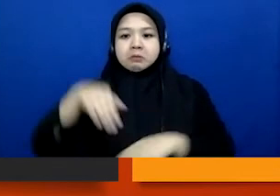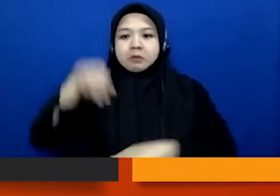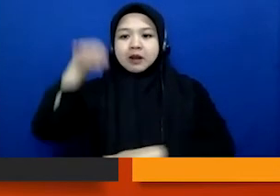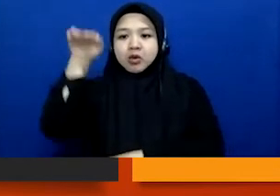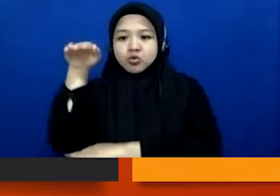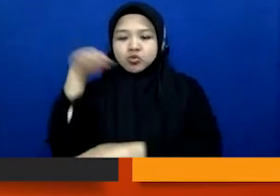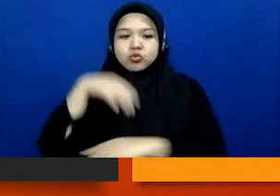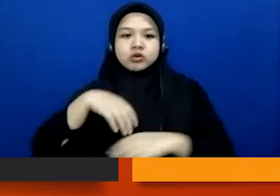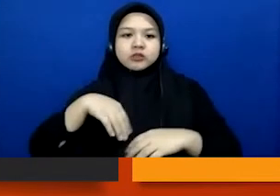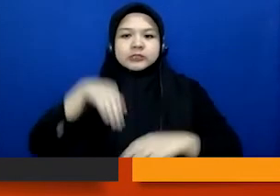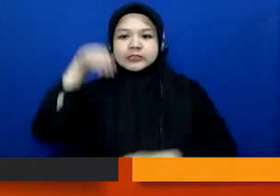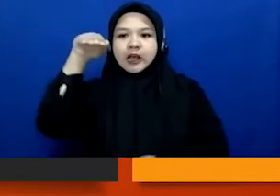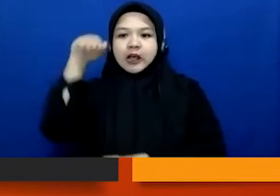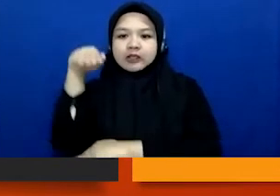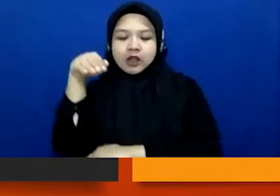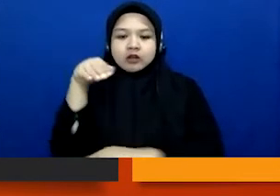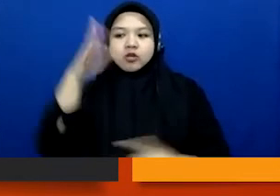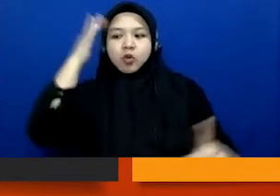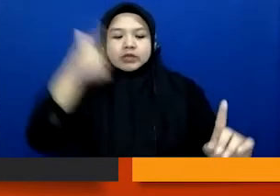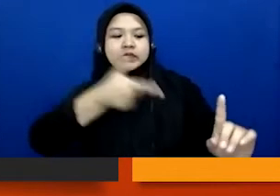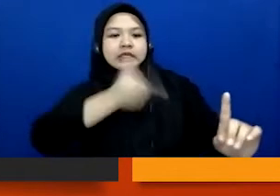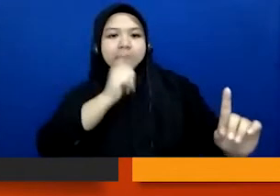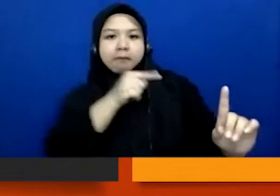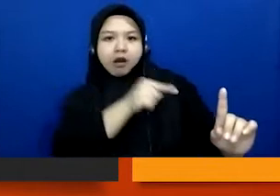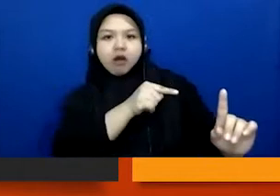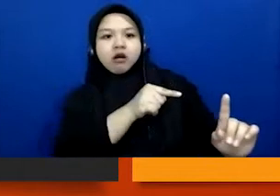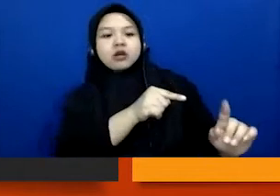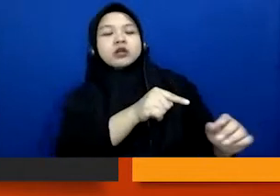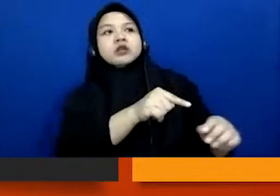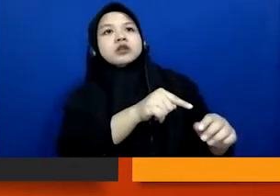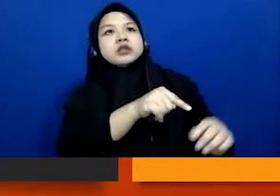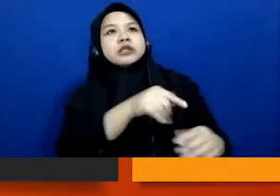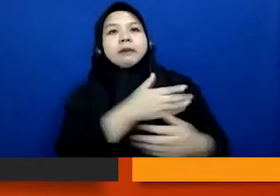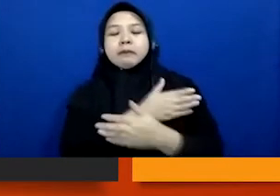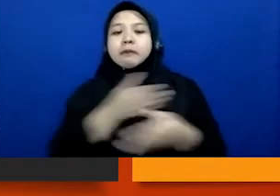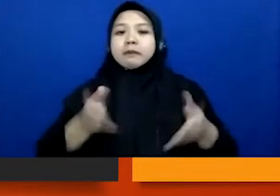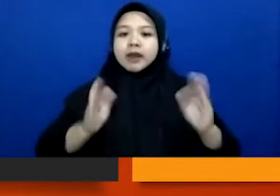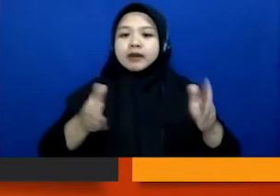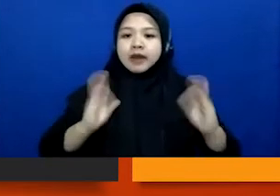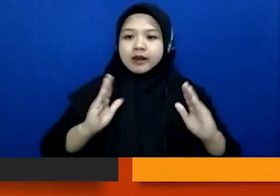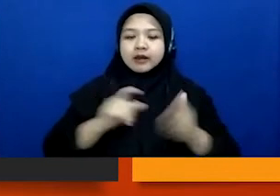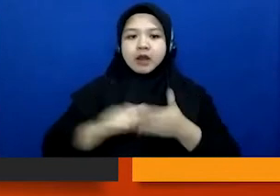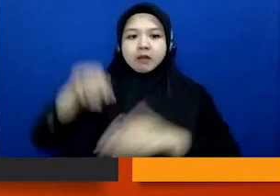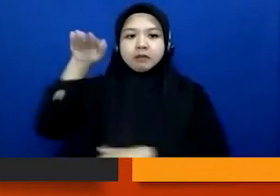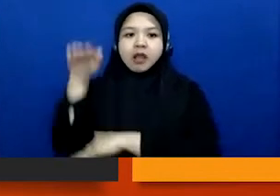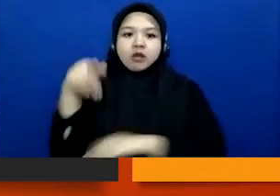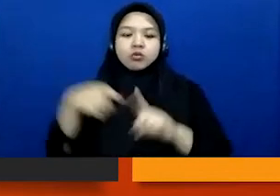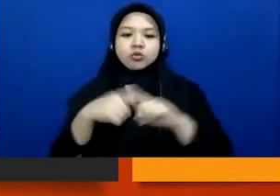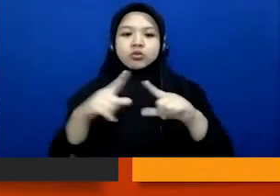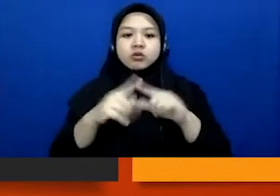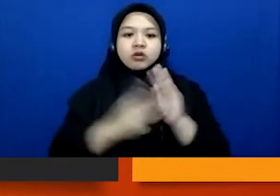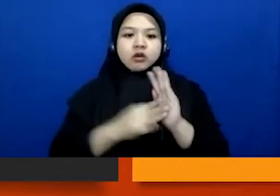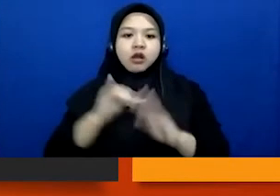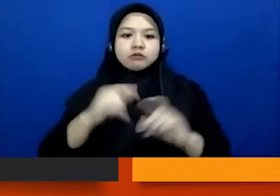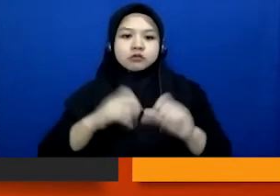Ini ditembak oleh polisi. Ini di Medan. Nama pelakunya adalah Kamiso. Dan dia mengaku